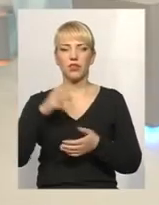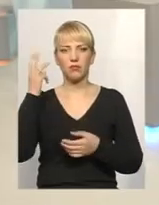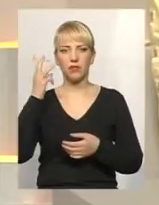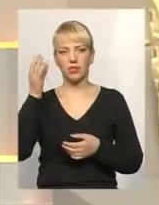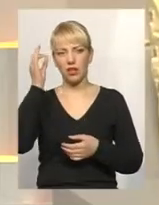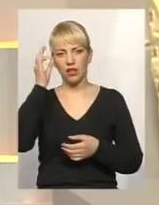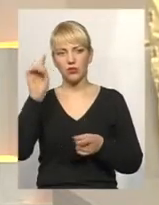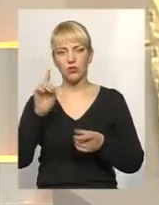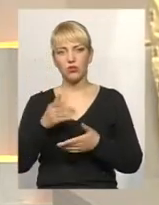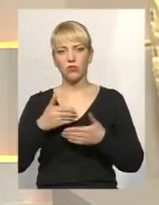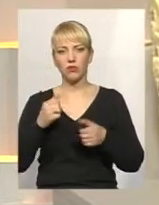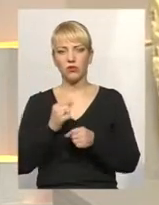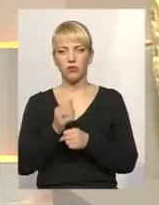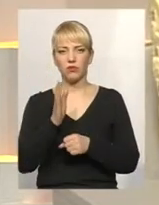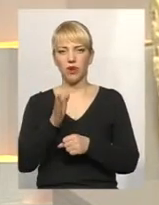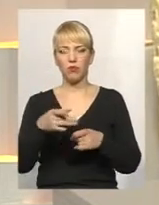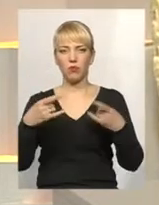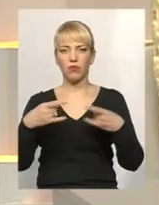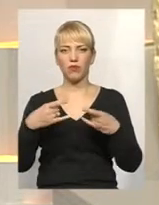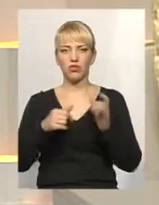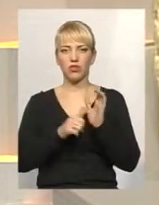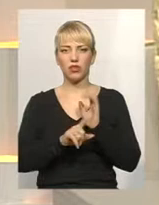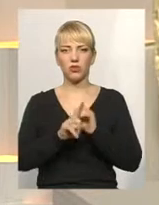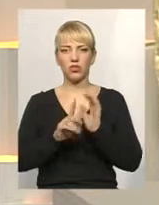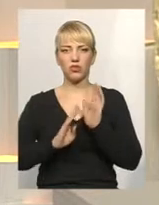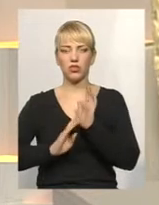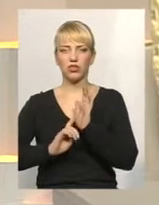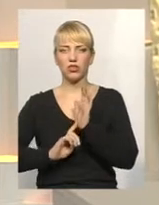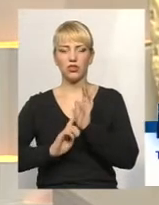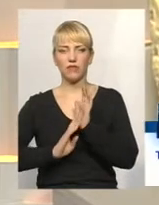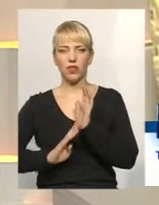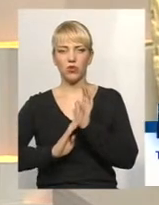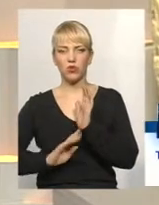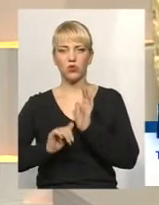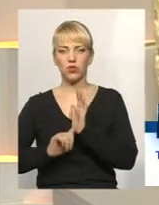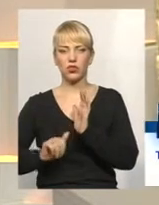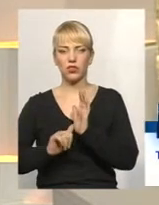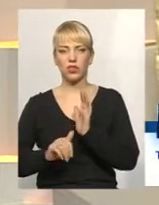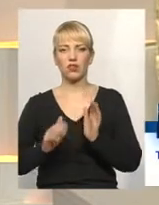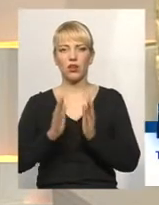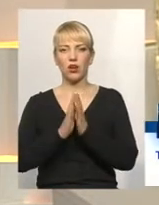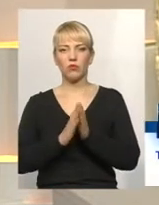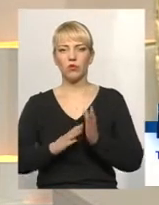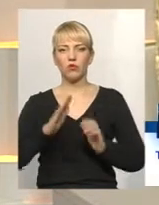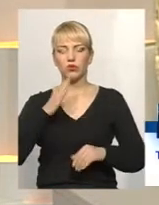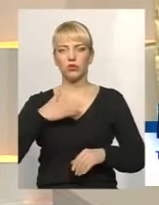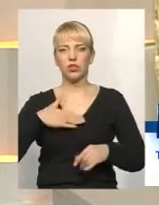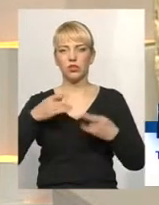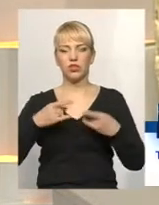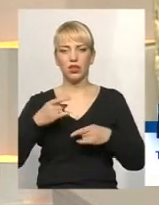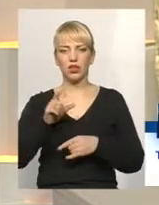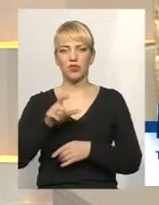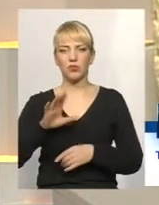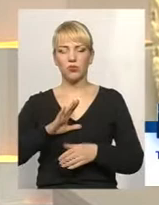ефірі, телефон для зв'язку незмінний 61960. Прошу наших телеглядачів бути